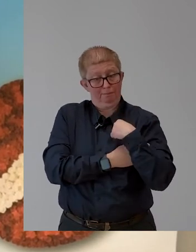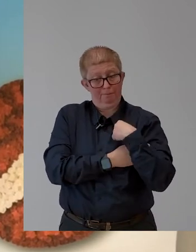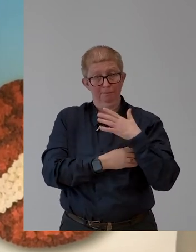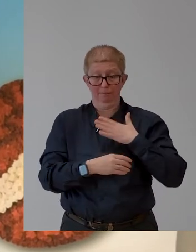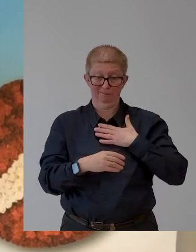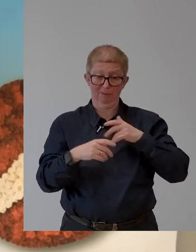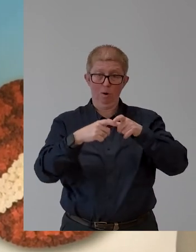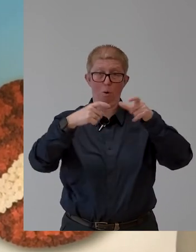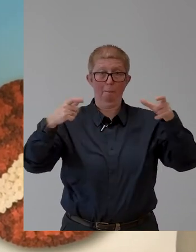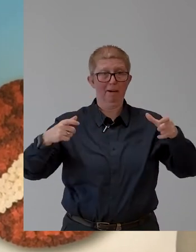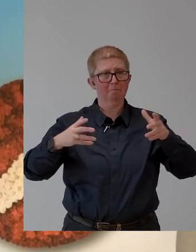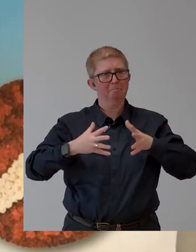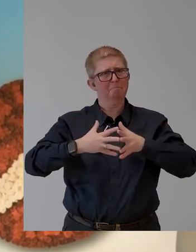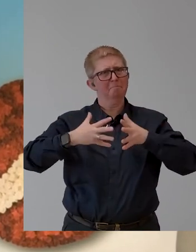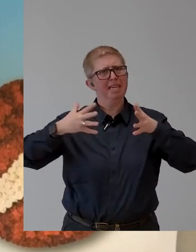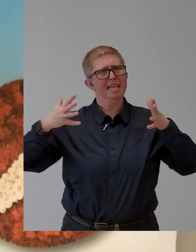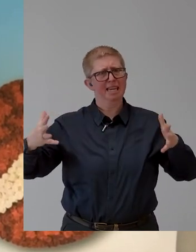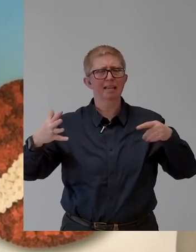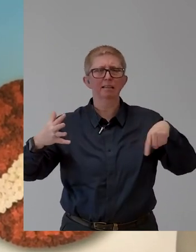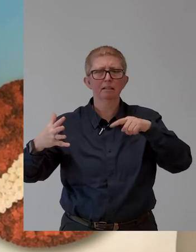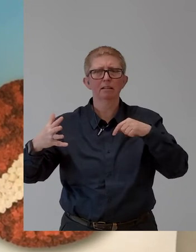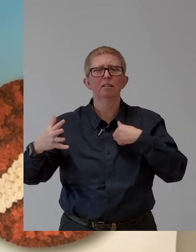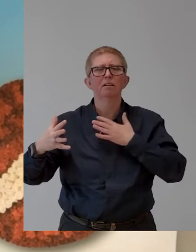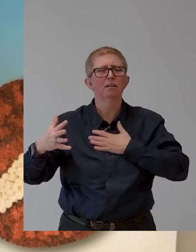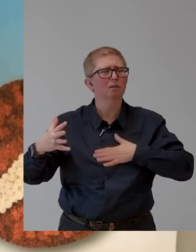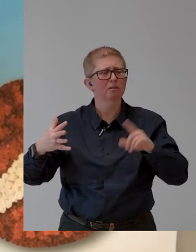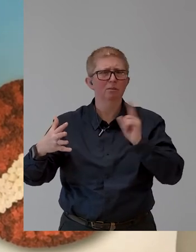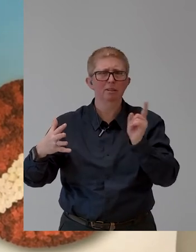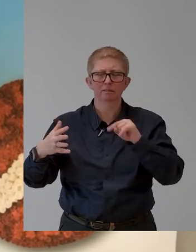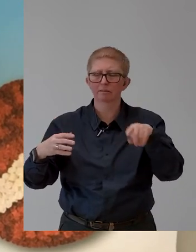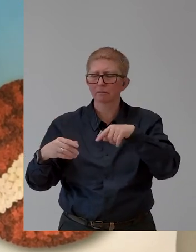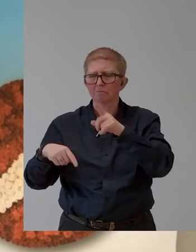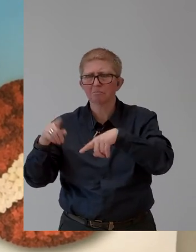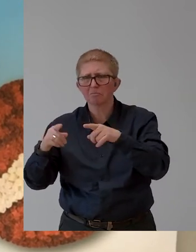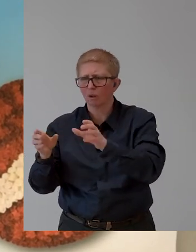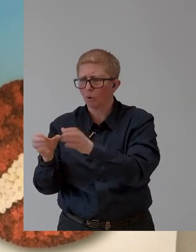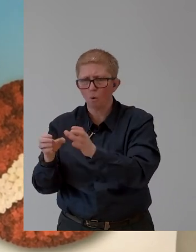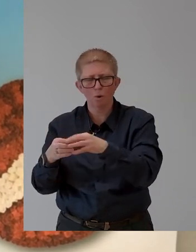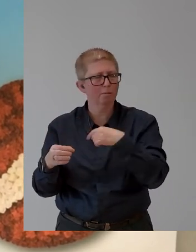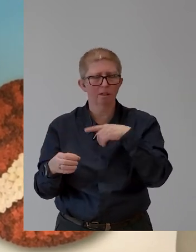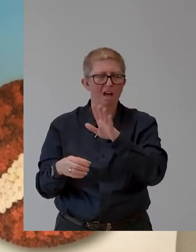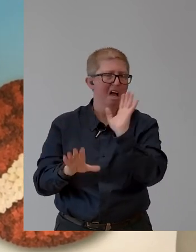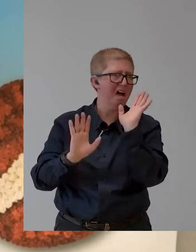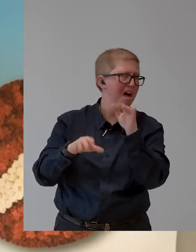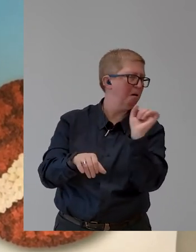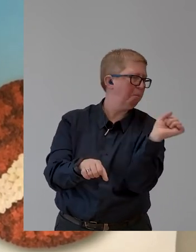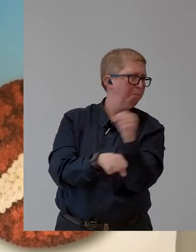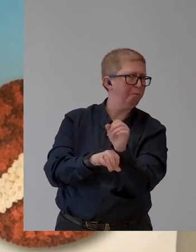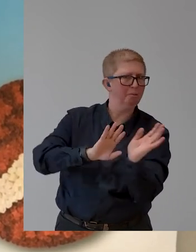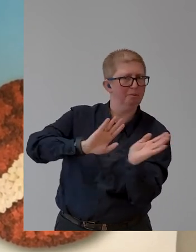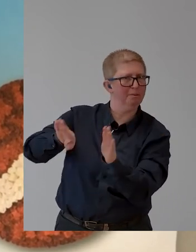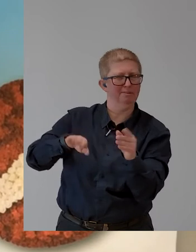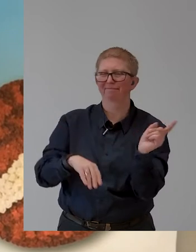not want to ignore people with disabilities as an attractive customer group, and, it is also important,